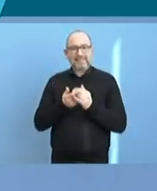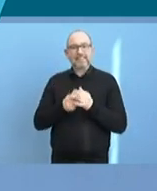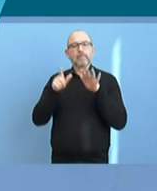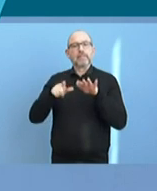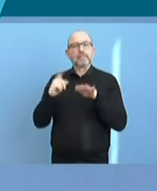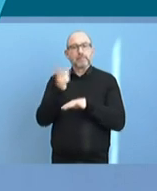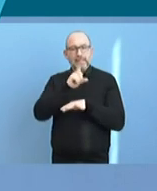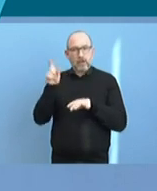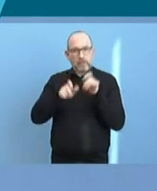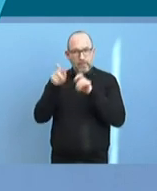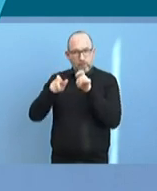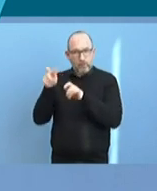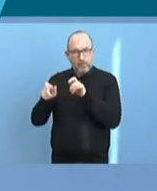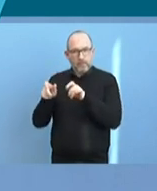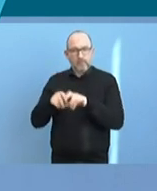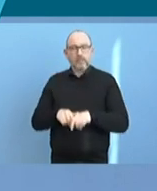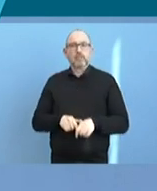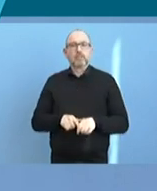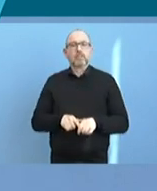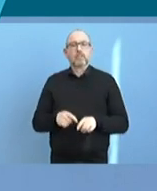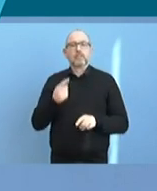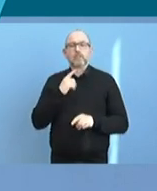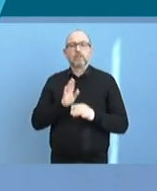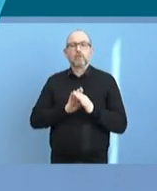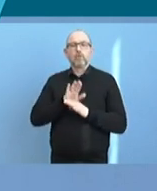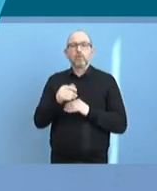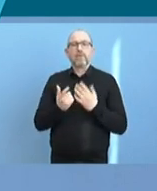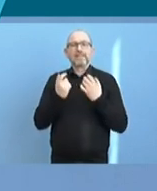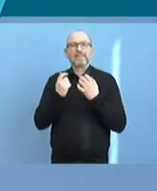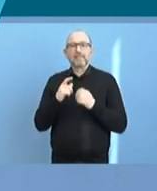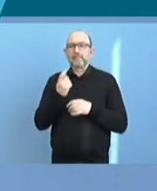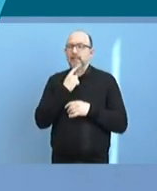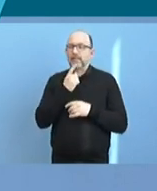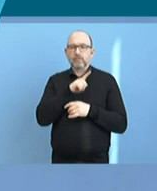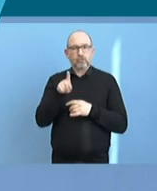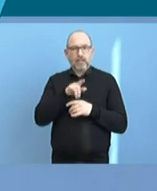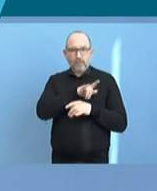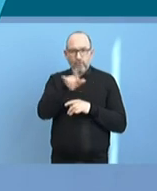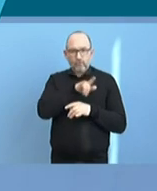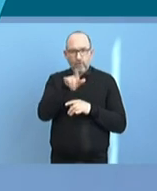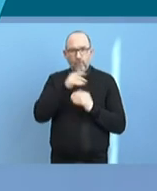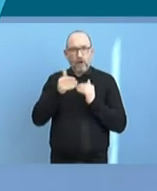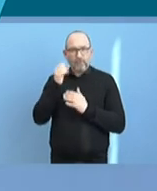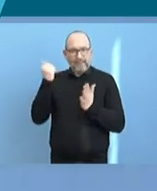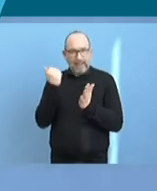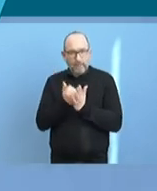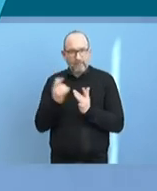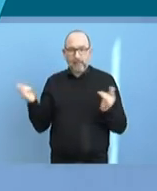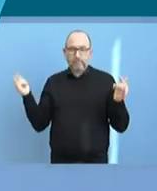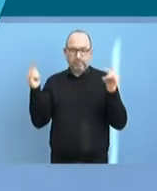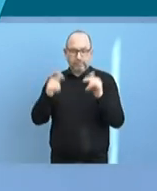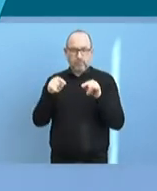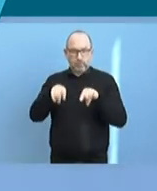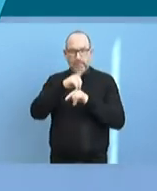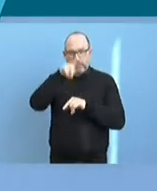die mittlerweile mit über 70 Sondercharterflügen des Auswärtigen Amts zurückgekehrt sind. Wir